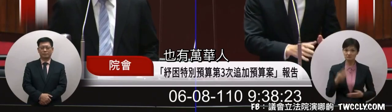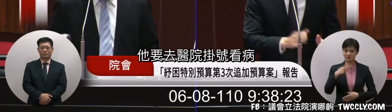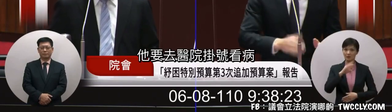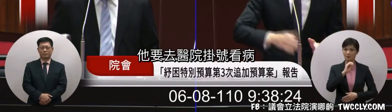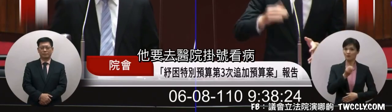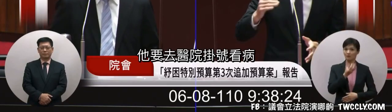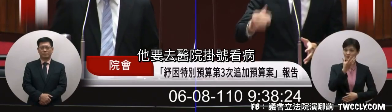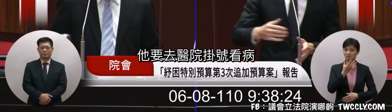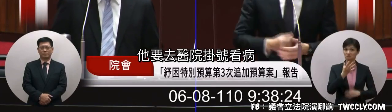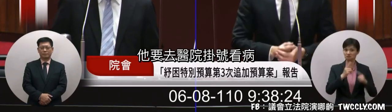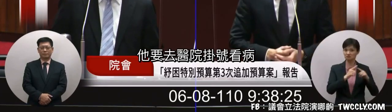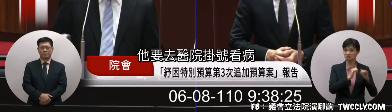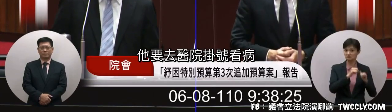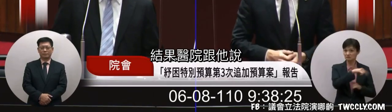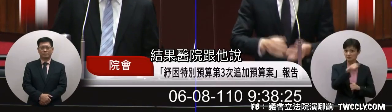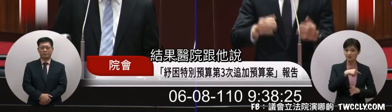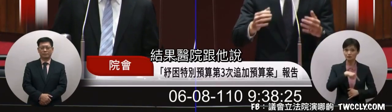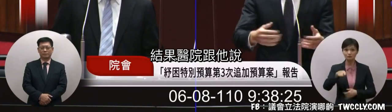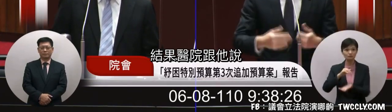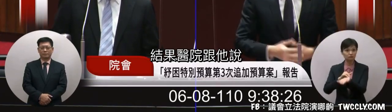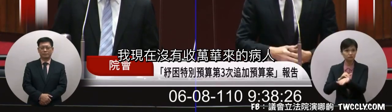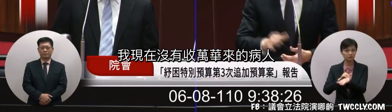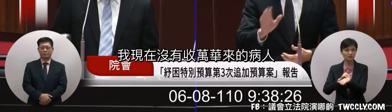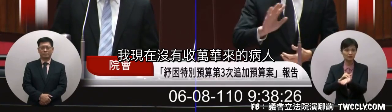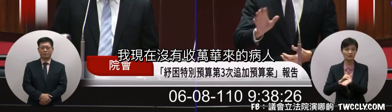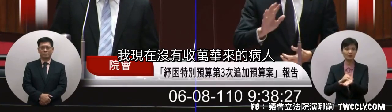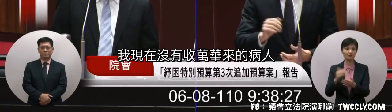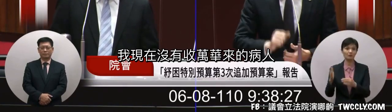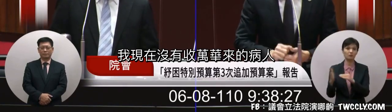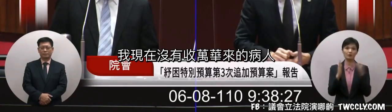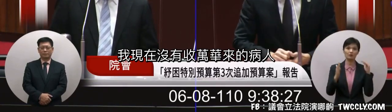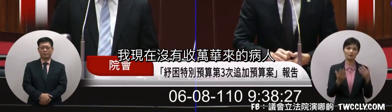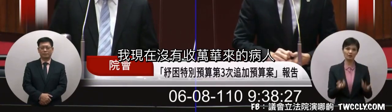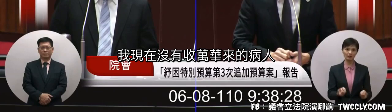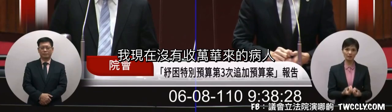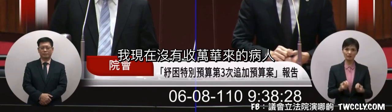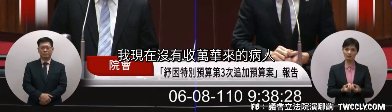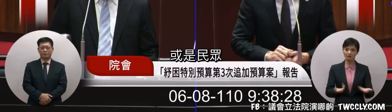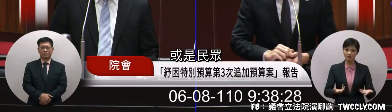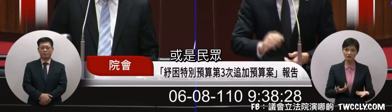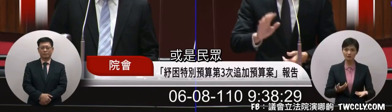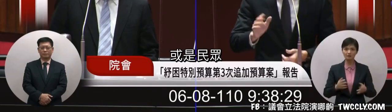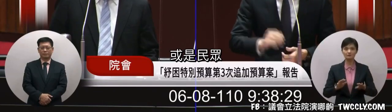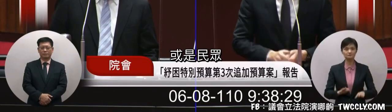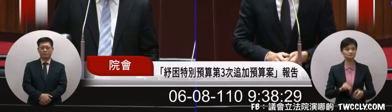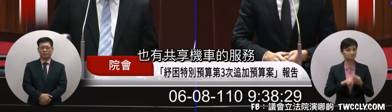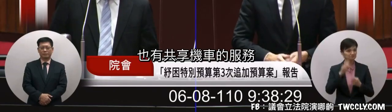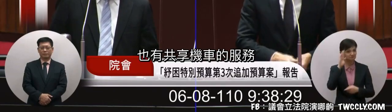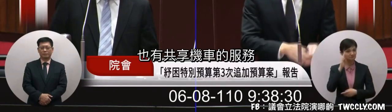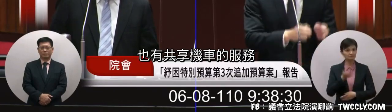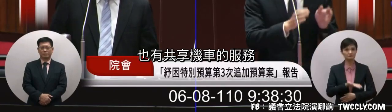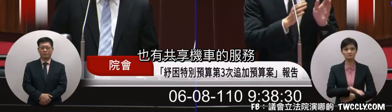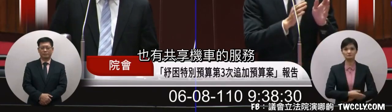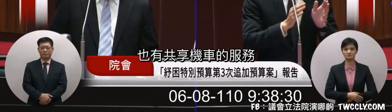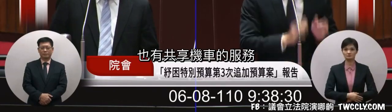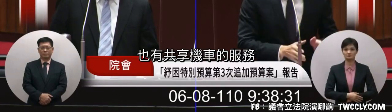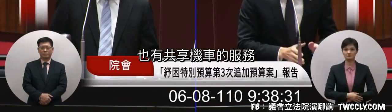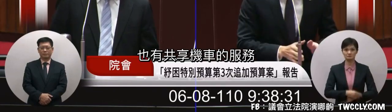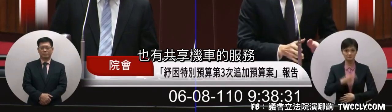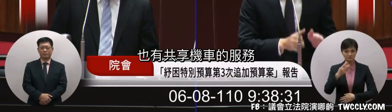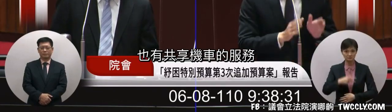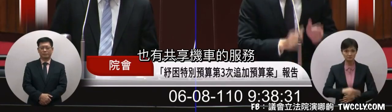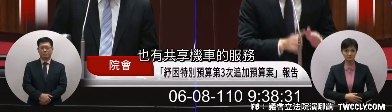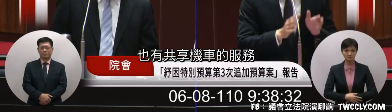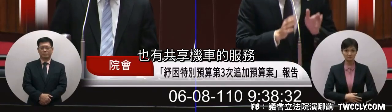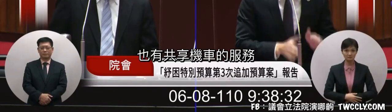畫人他要去便宜掛購看賓結果便宜說我現在沒有收漫畫來的便宜那是民眾也有這個共